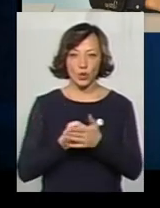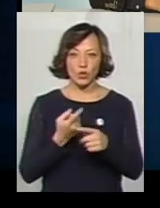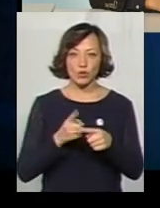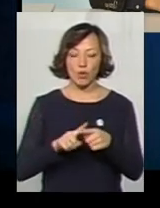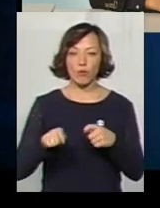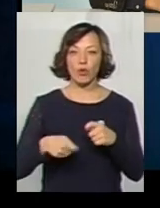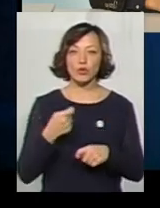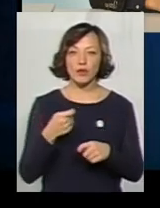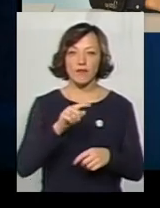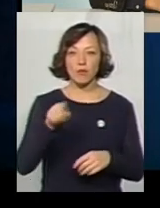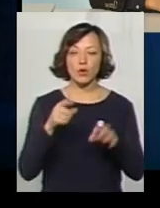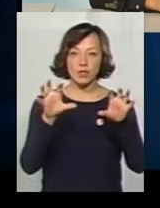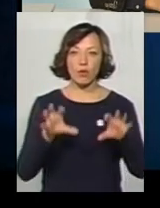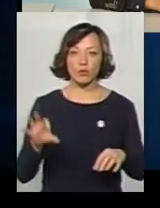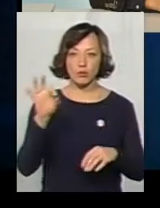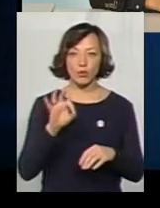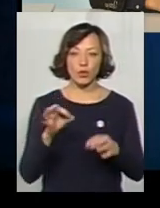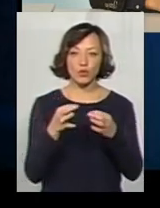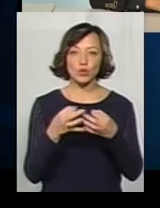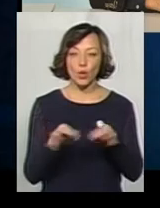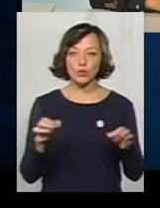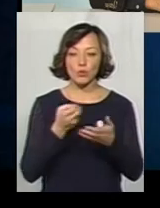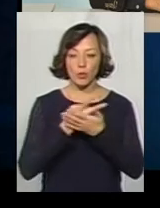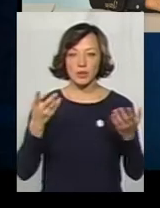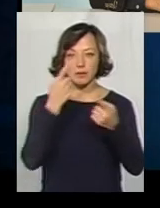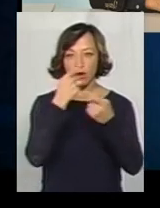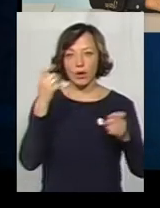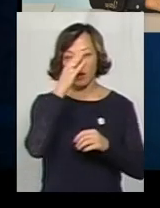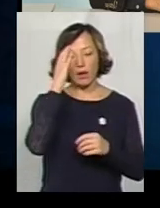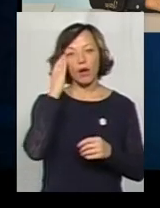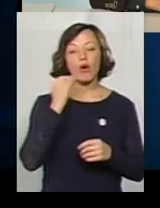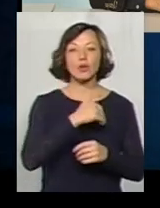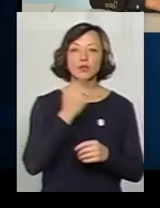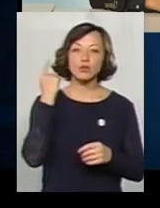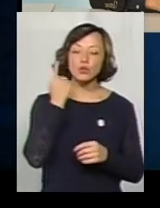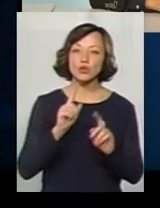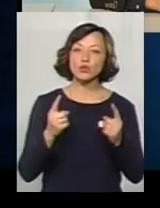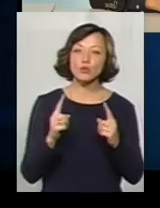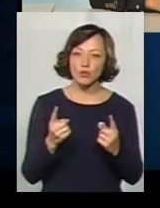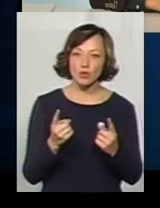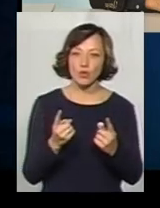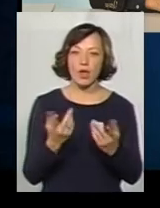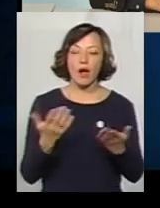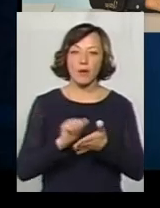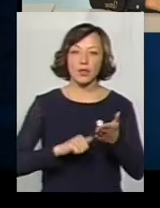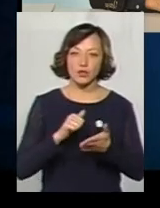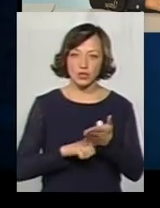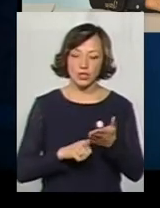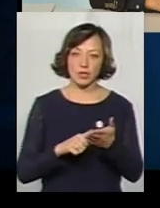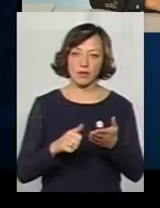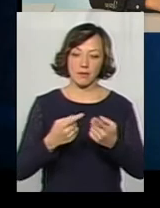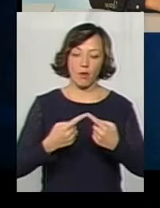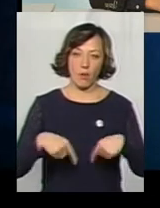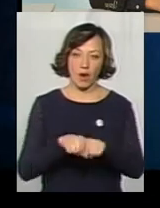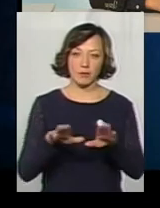порушується вимога закону України про доступ до публічної інформації. Хотілося б почути, чому, чим керується в даному випадку орган